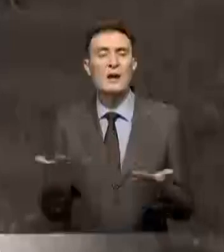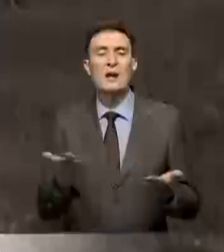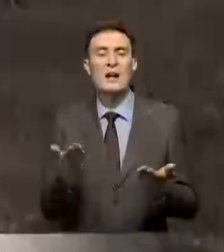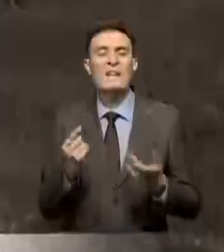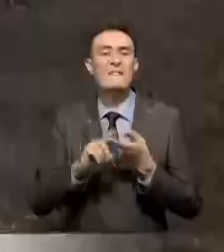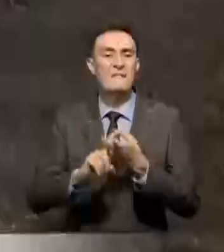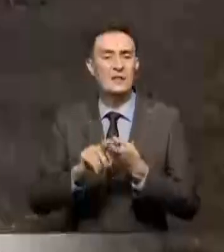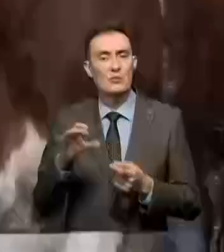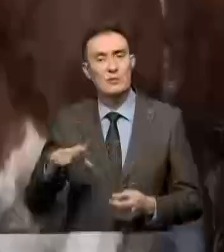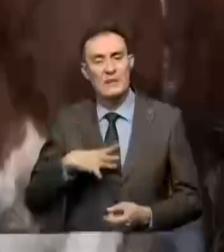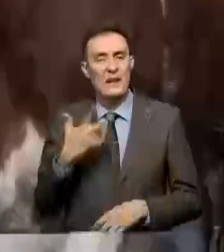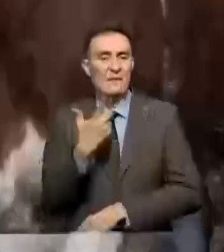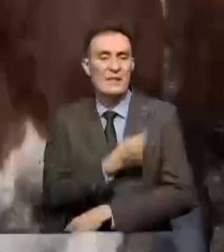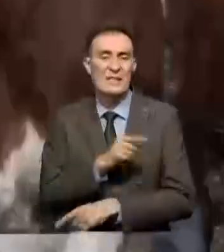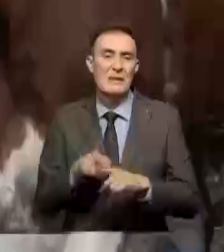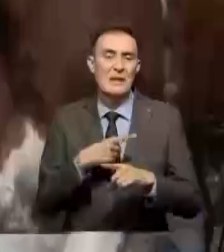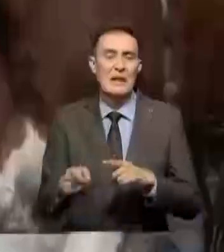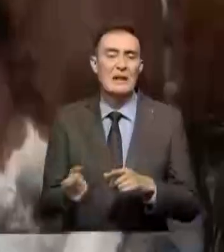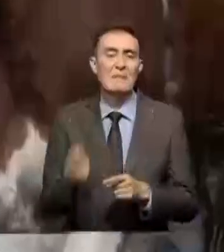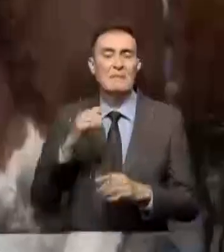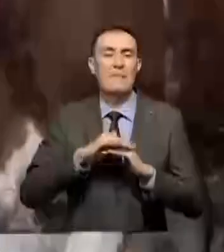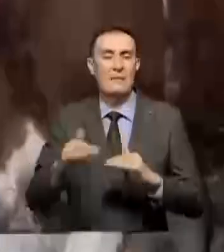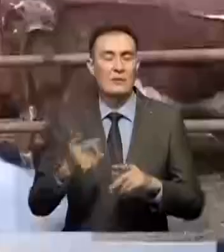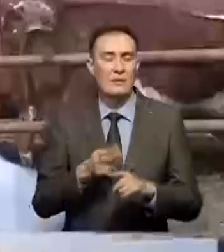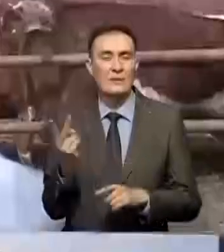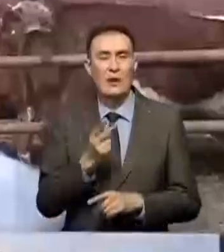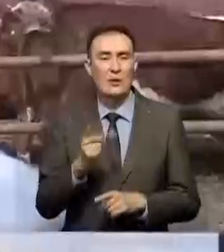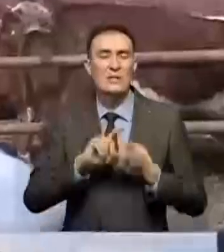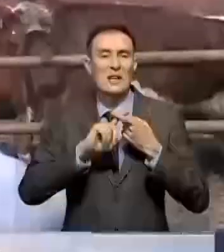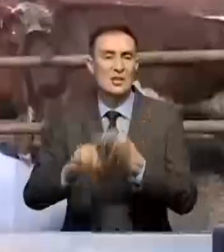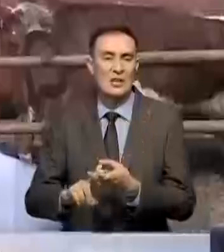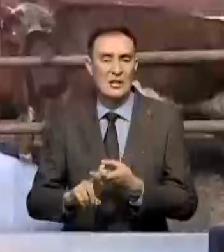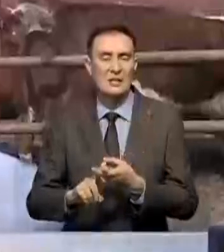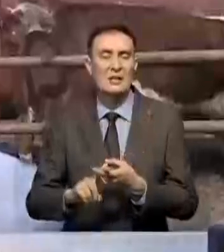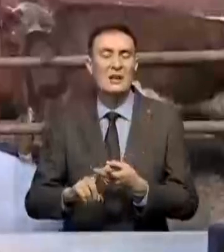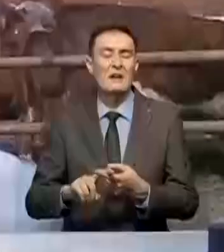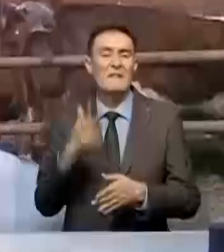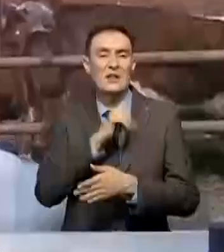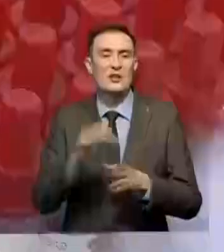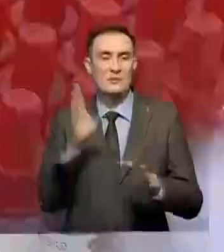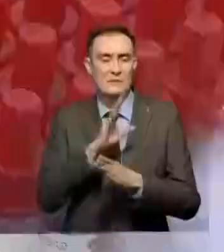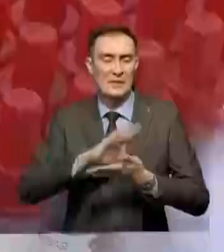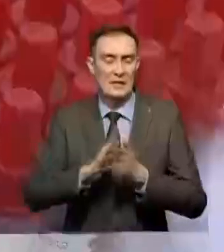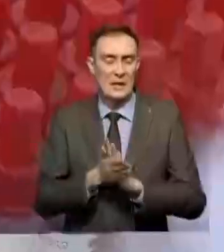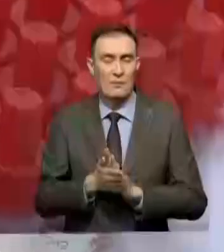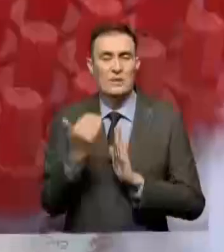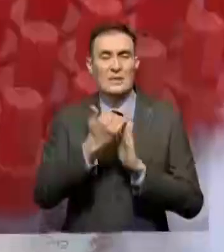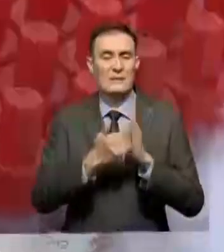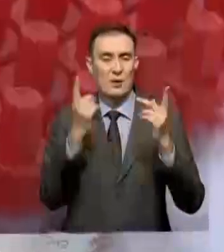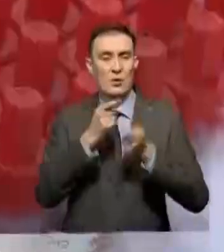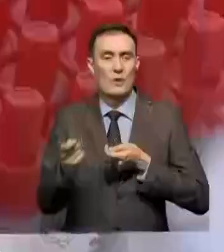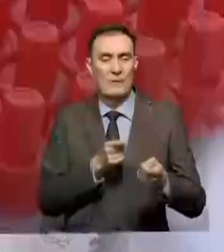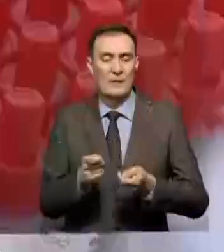инфекции. Он может быть вакцинным или полевым. Второй подразумевает заражение из внешней среды. По статистике, которую озвучил